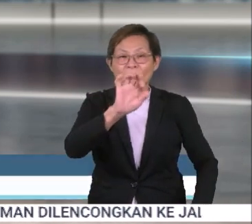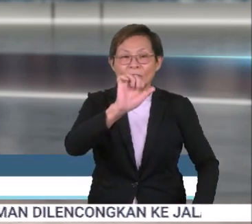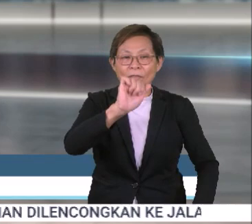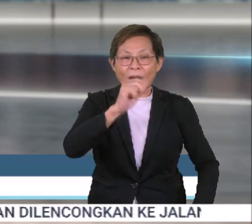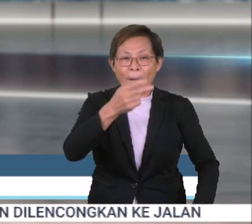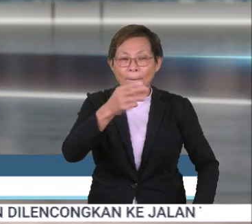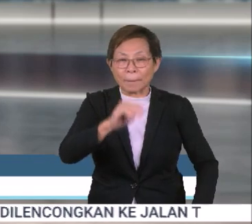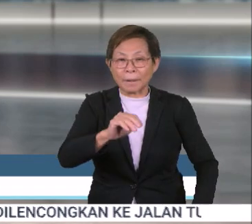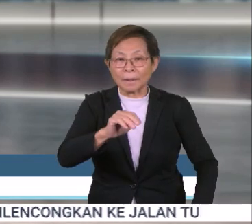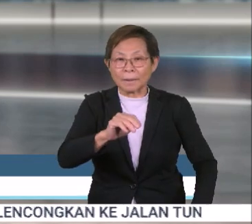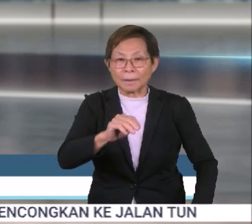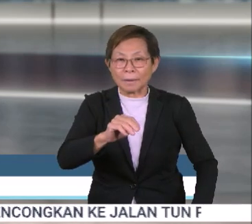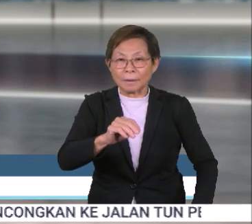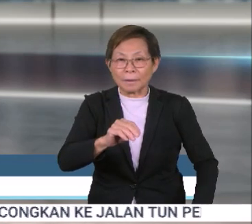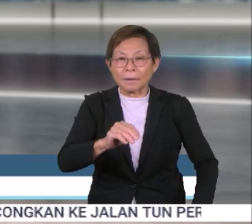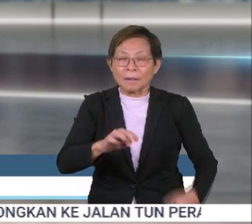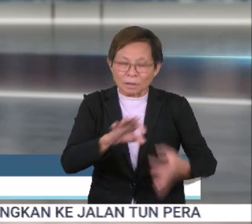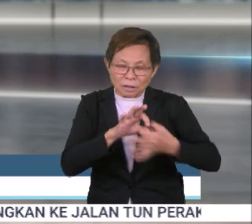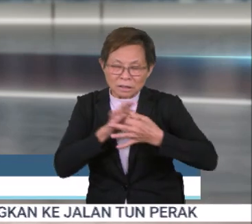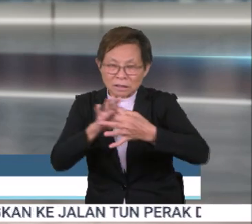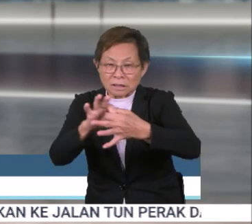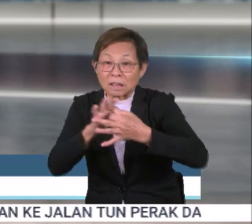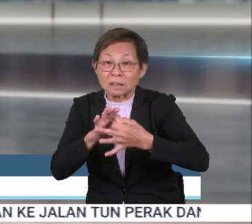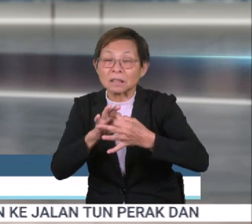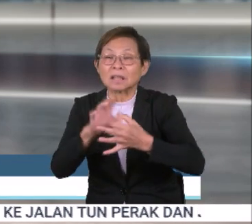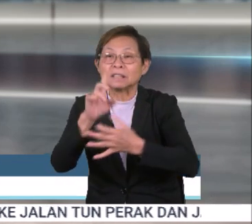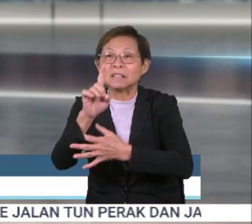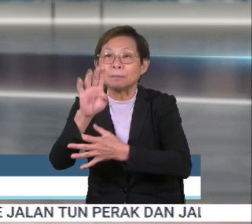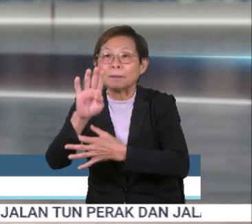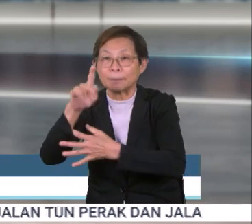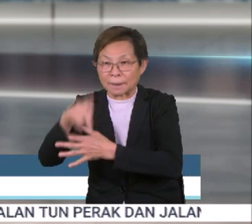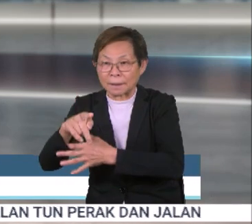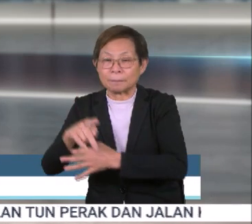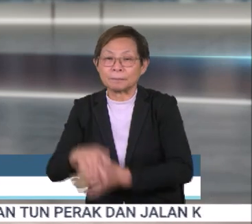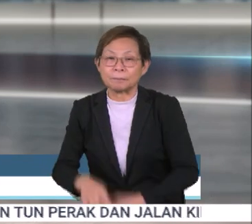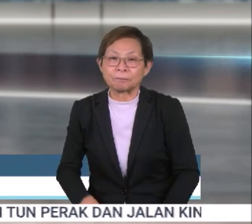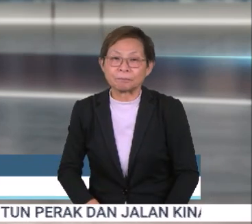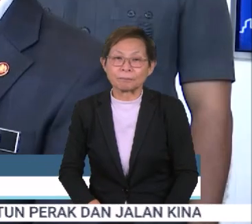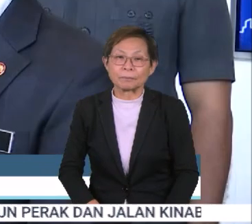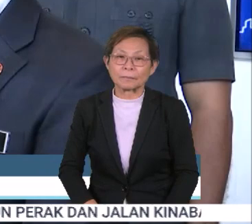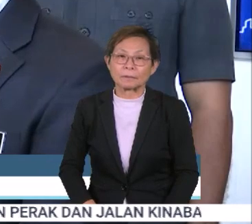Fazil meminta RTM bekerjasama dengan Dewan Bahasa dan Pustaka DBP.